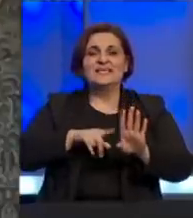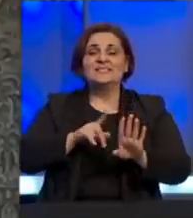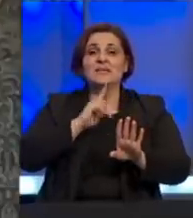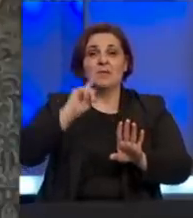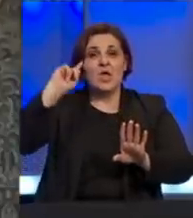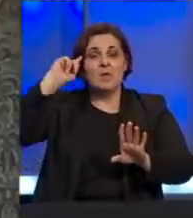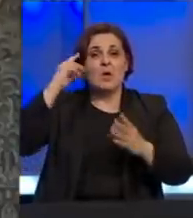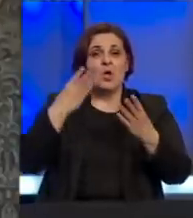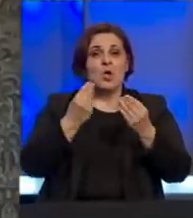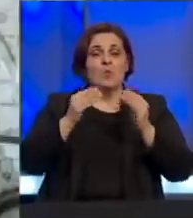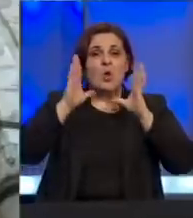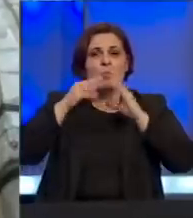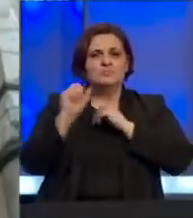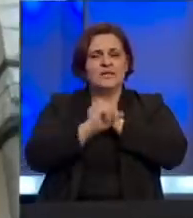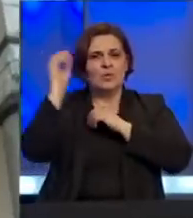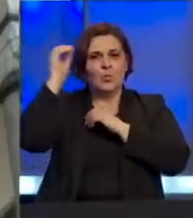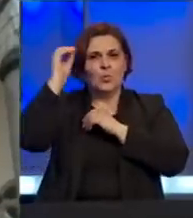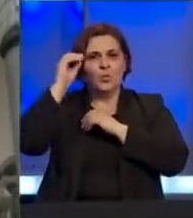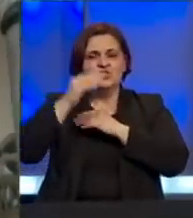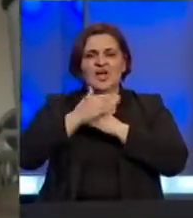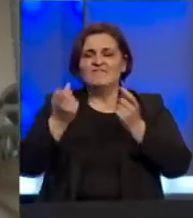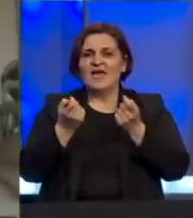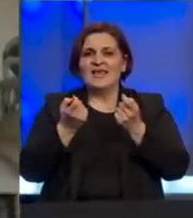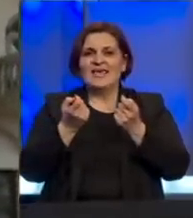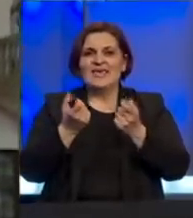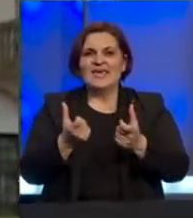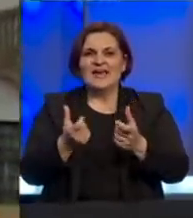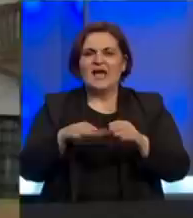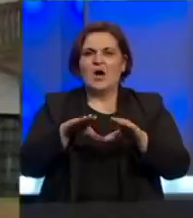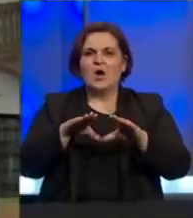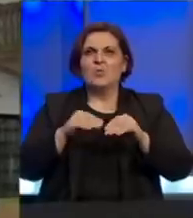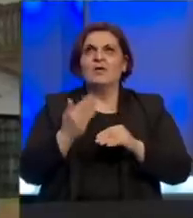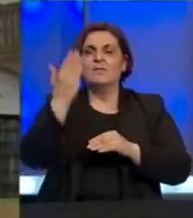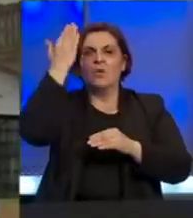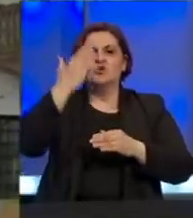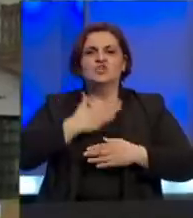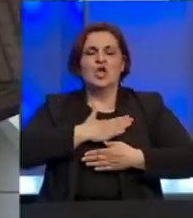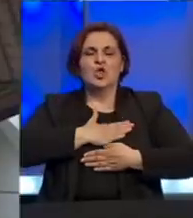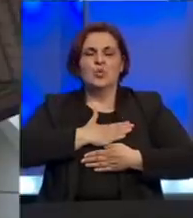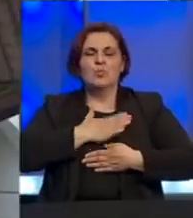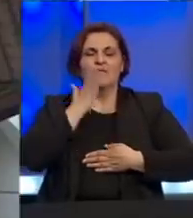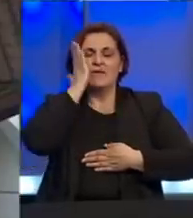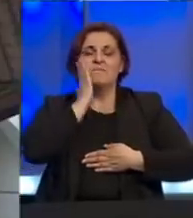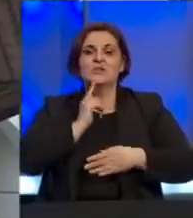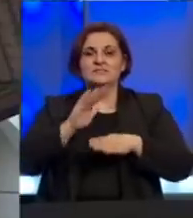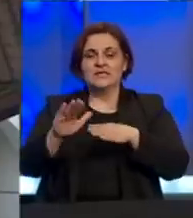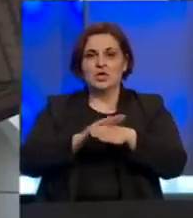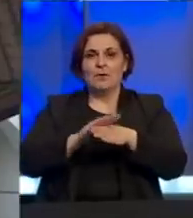prema mišljenju mnogih islamskih učenjaka velika prilika za osvajanje Allahove ljubavi milosti i oprosta